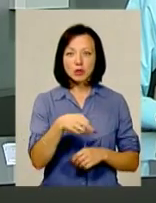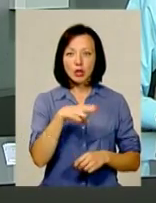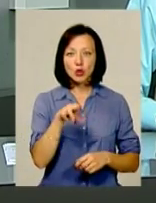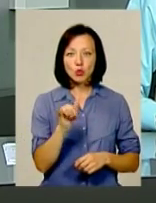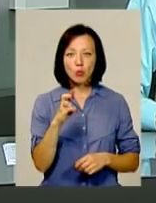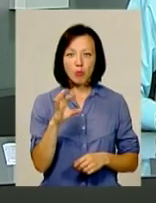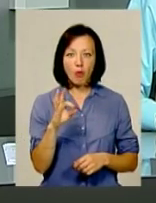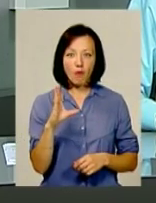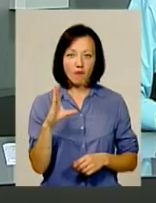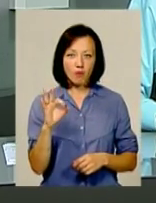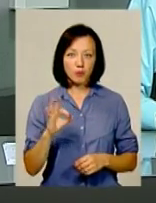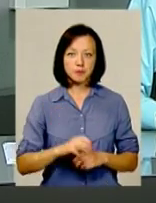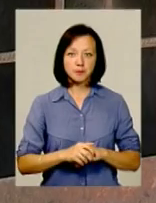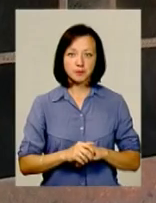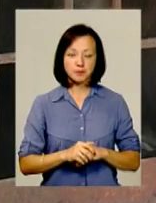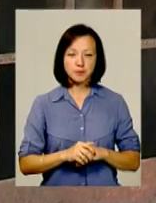Дубове.